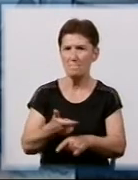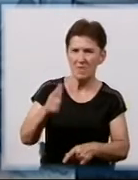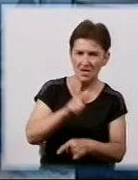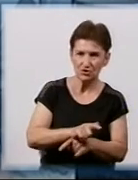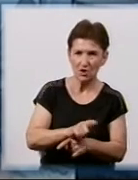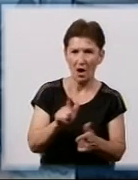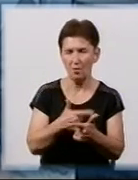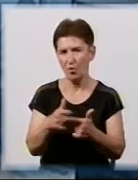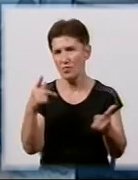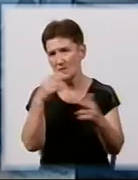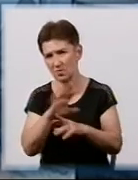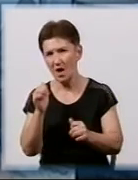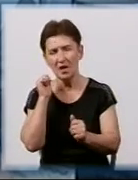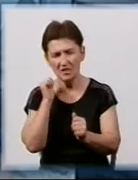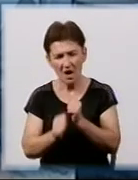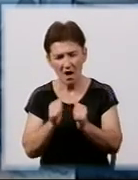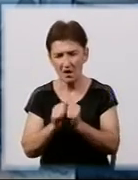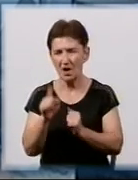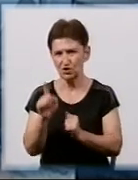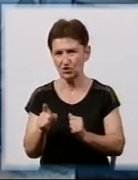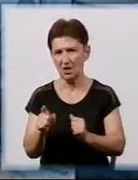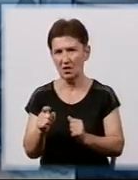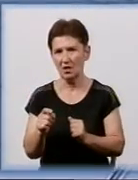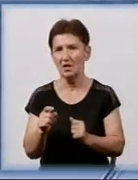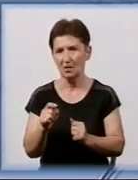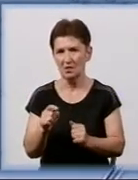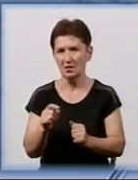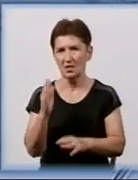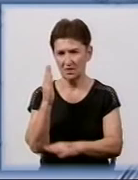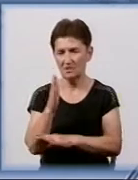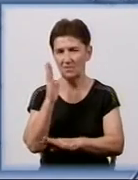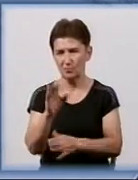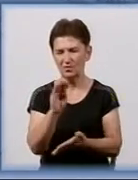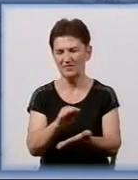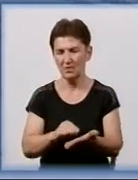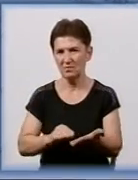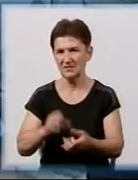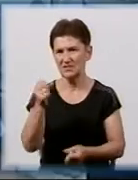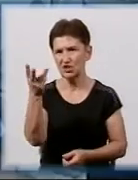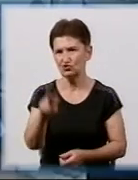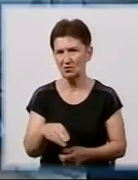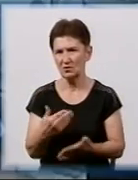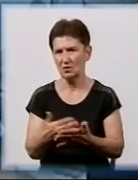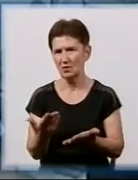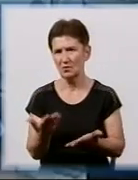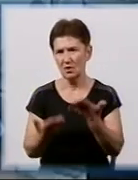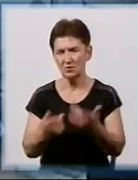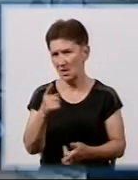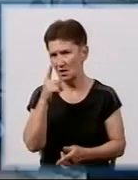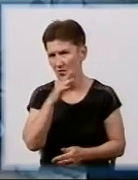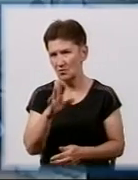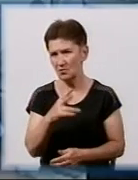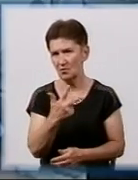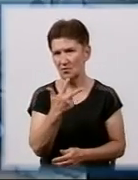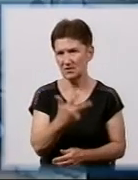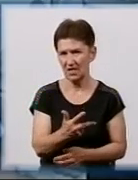відповідно на кожне дерево буде складений протокол і виписан штраф. Передбачений штраф у розмірі від, якщо я не помиляюсь, від 3